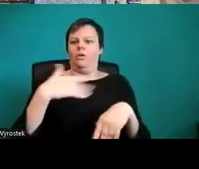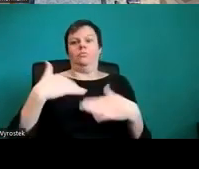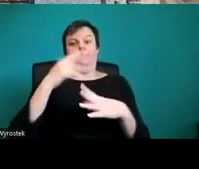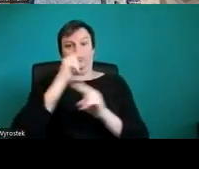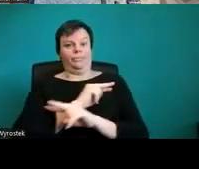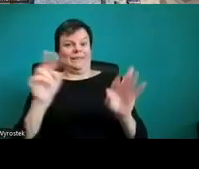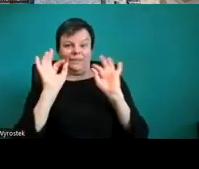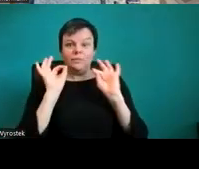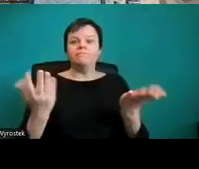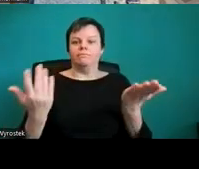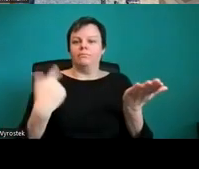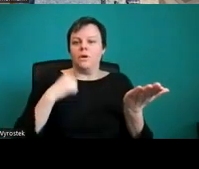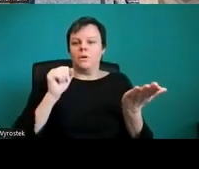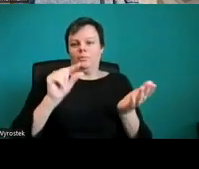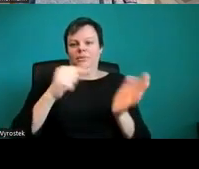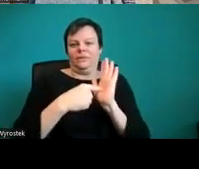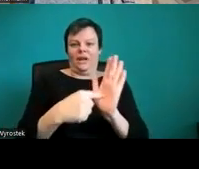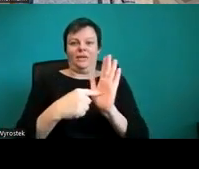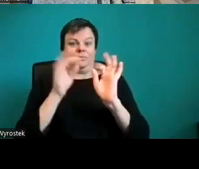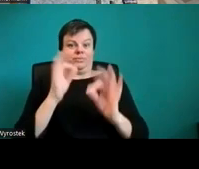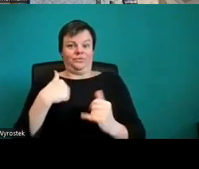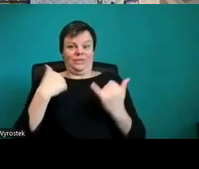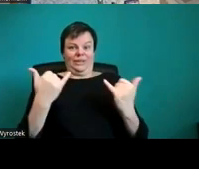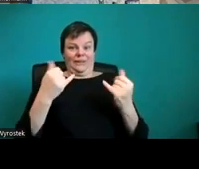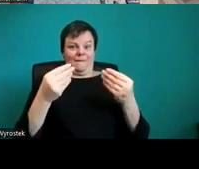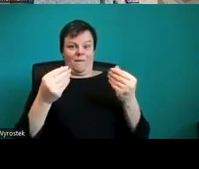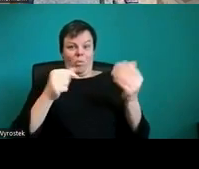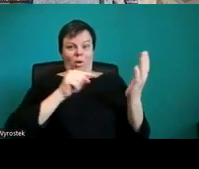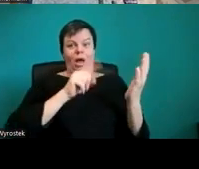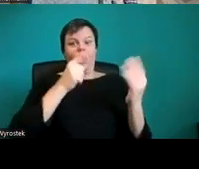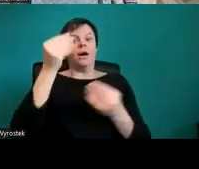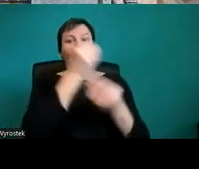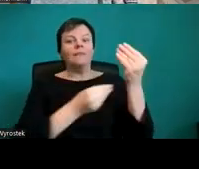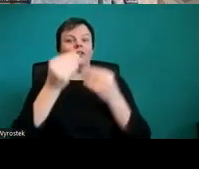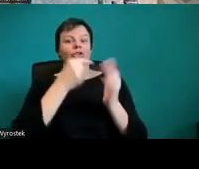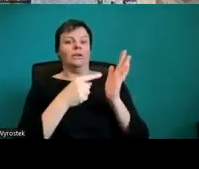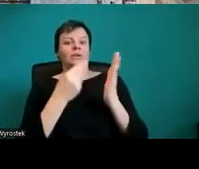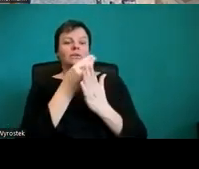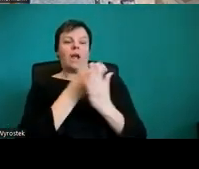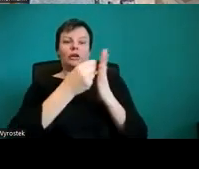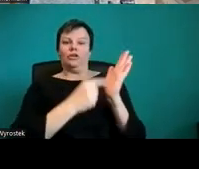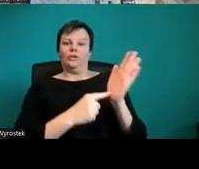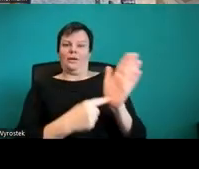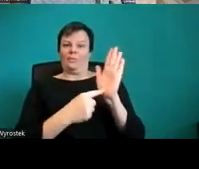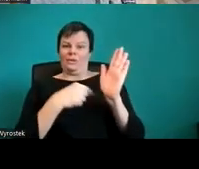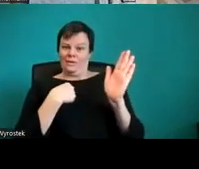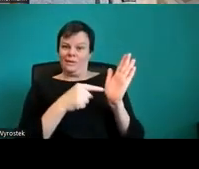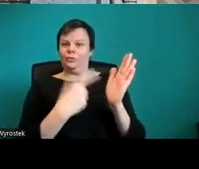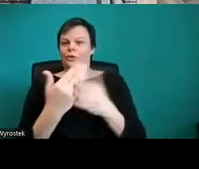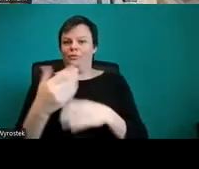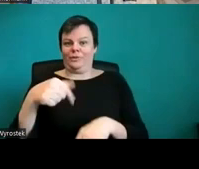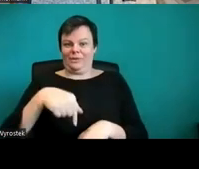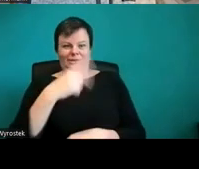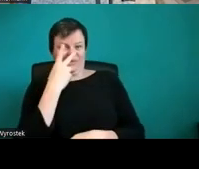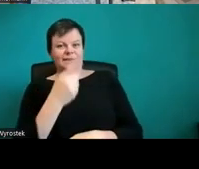Darstellungen habe. Nennen wir mal zum Beispiel diese hier. Studienrelevante Beeinträchtigungen. Das ist ein Vortrag, den ich schon öfter gehalten